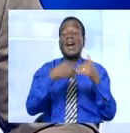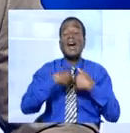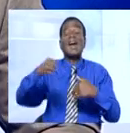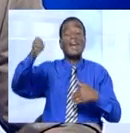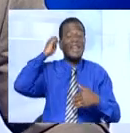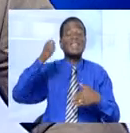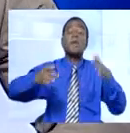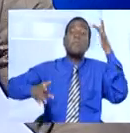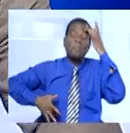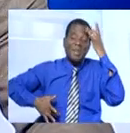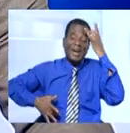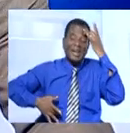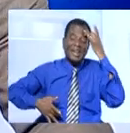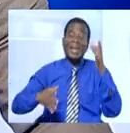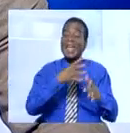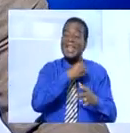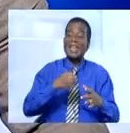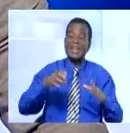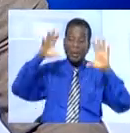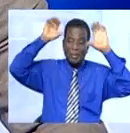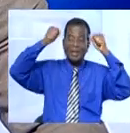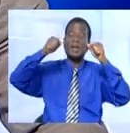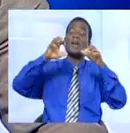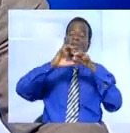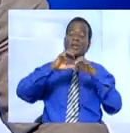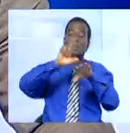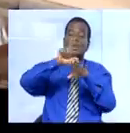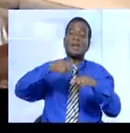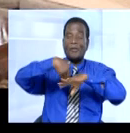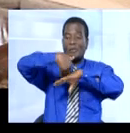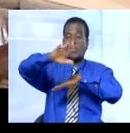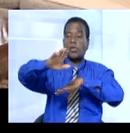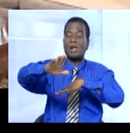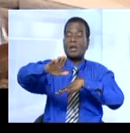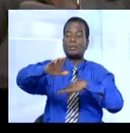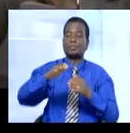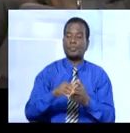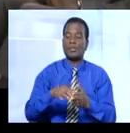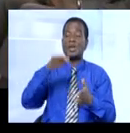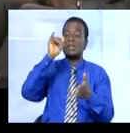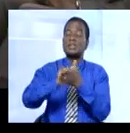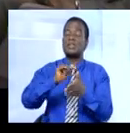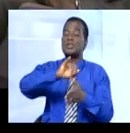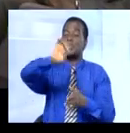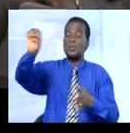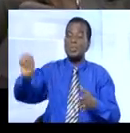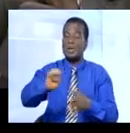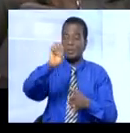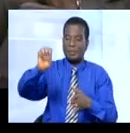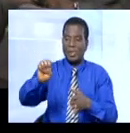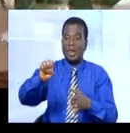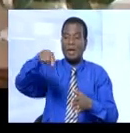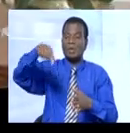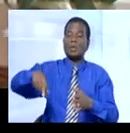présidente de l'Iberia, Hélène Johnson, sur les Jérôme Kofi à Boulin. C'est enfin de matinée, ce mercredi 19 mars 2014,